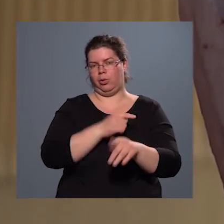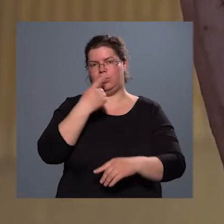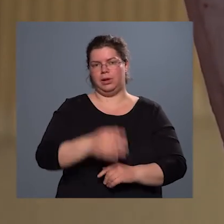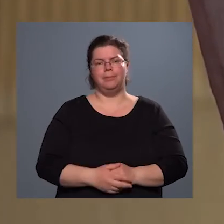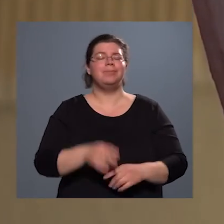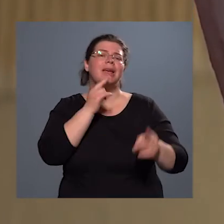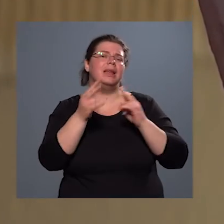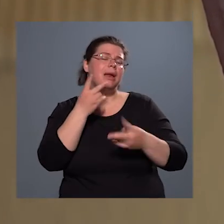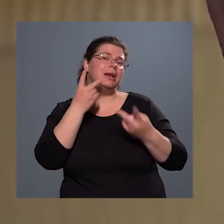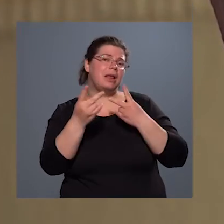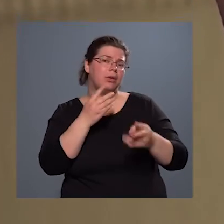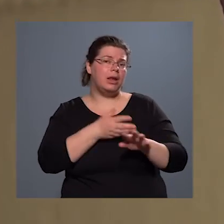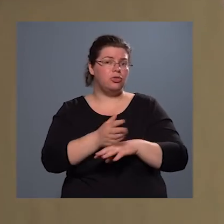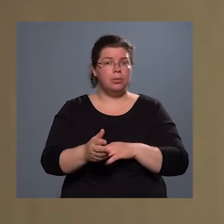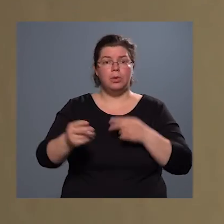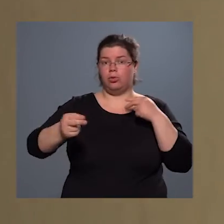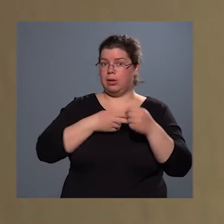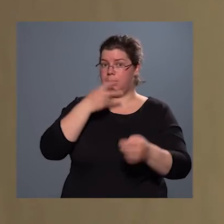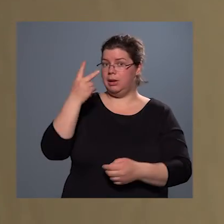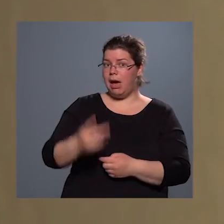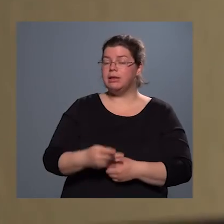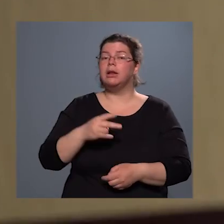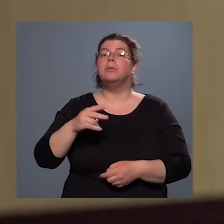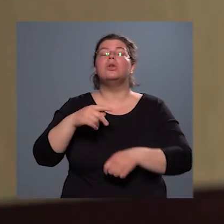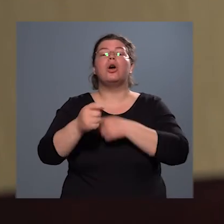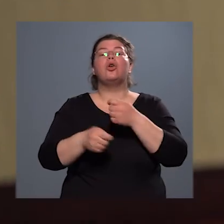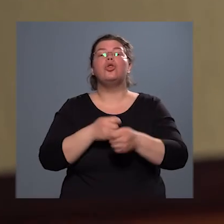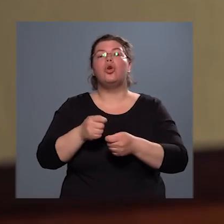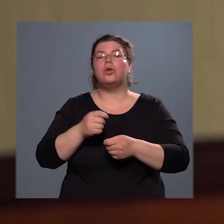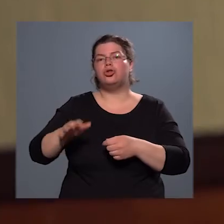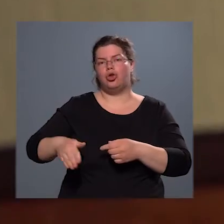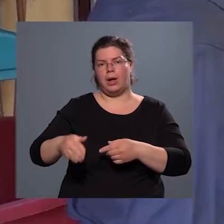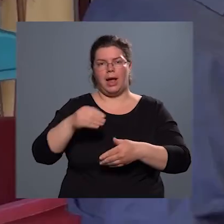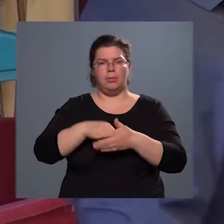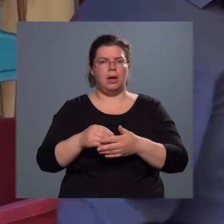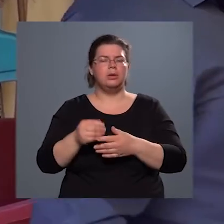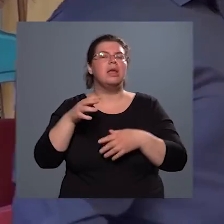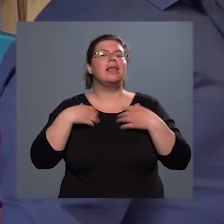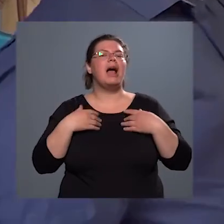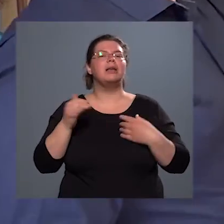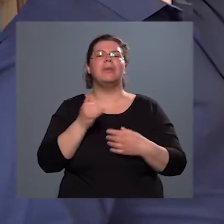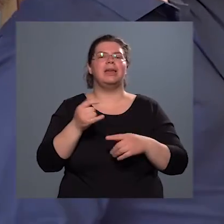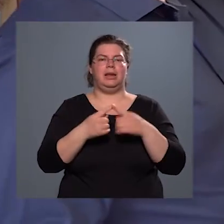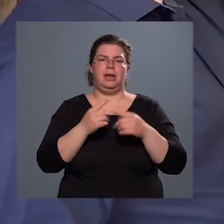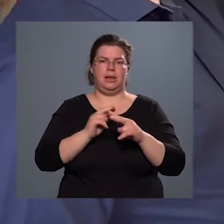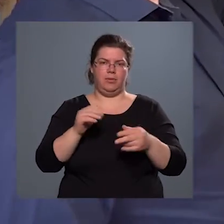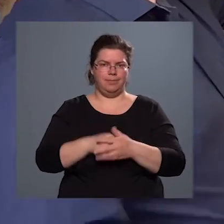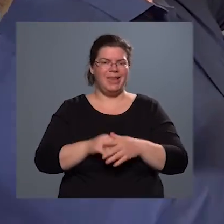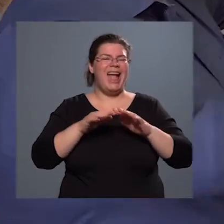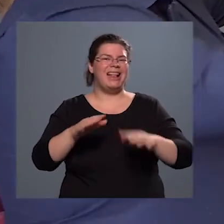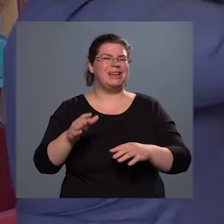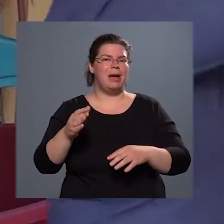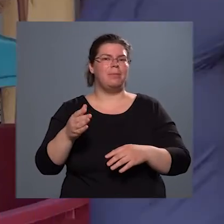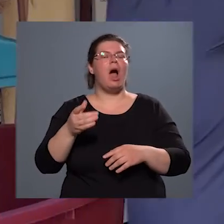látogatásom során közelebbről szemügyre vehettem, hogy a kötözött sonkába az állat mely része kerül. Kötözött sonkát általában lakockából